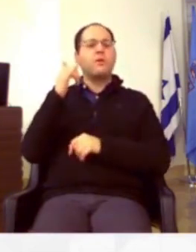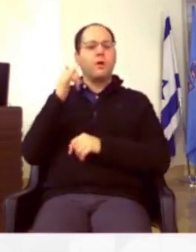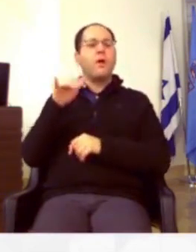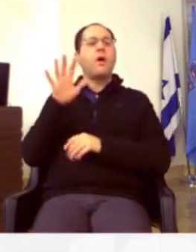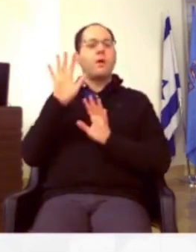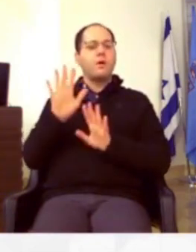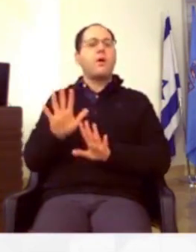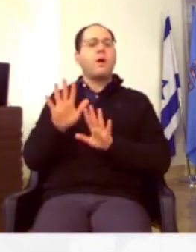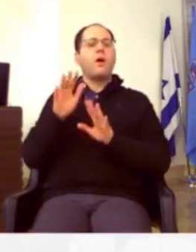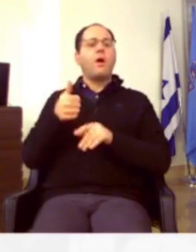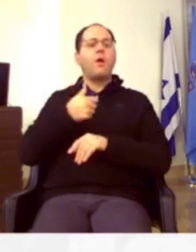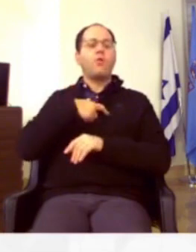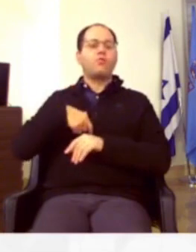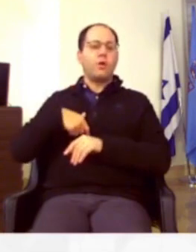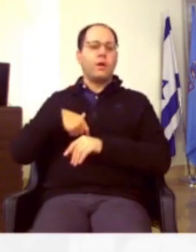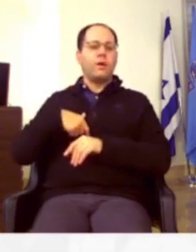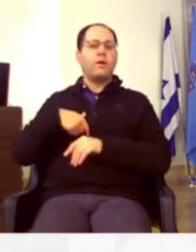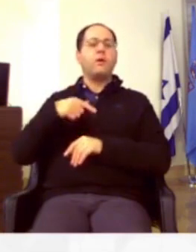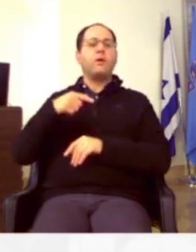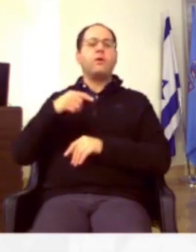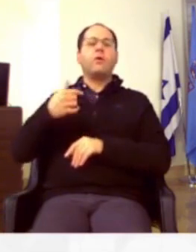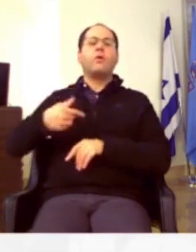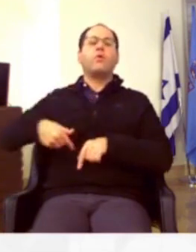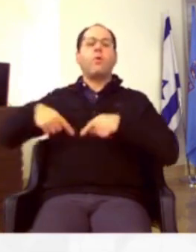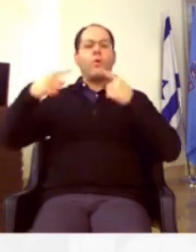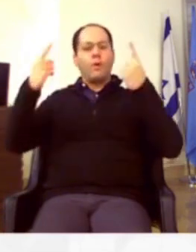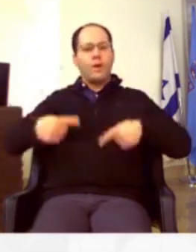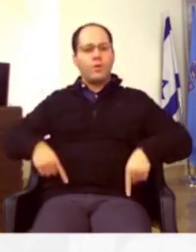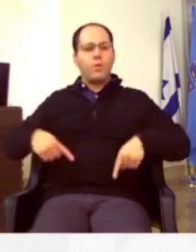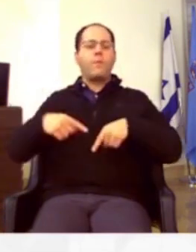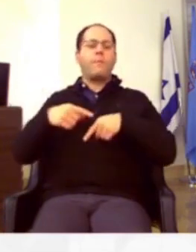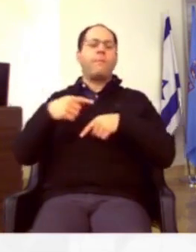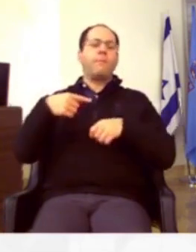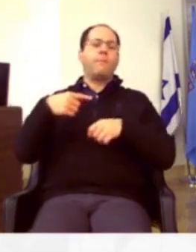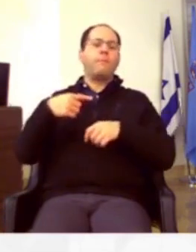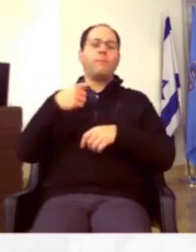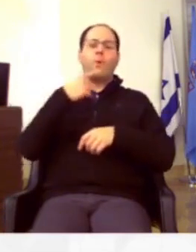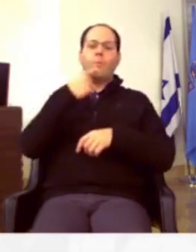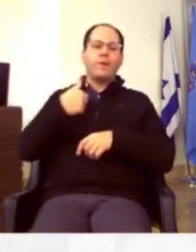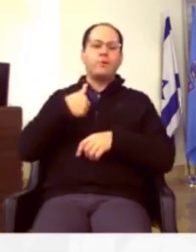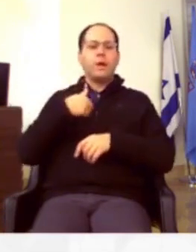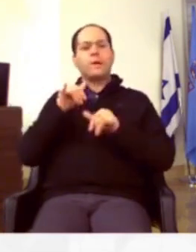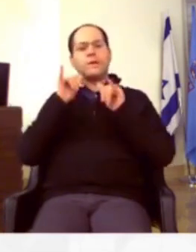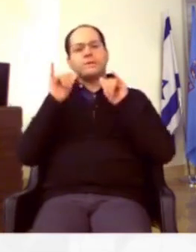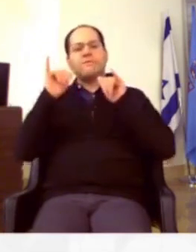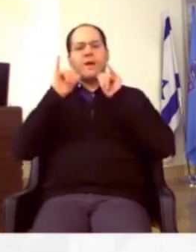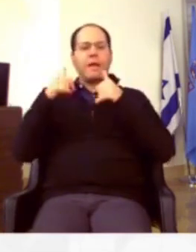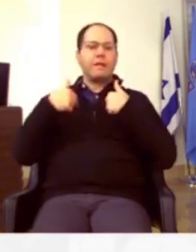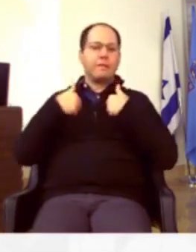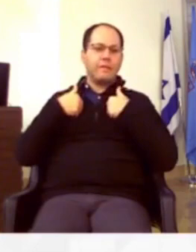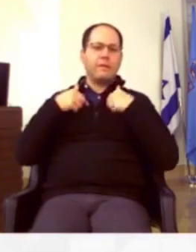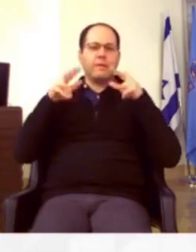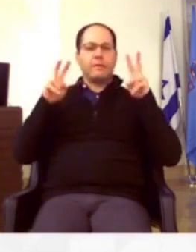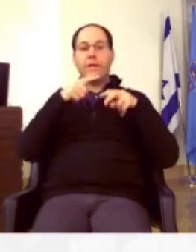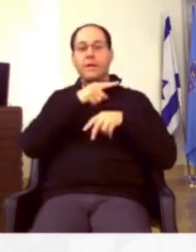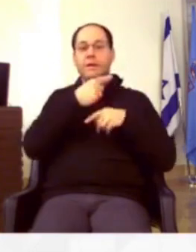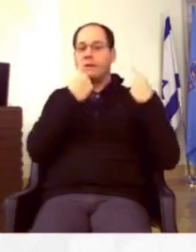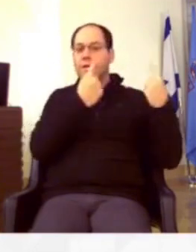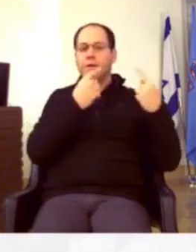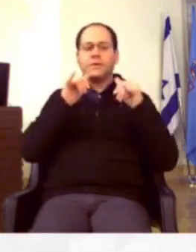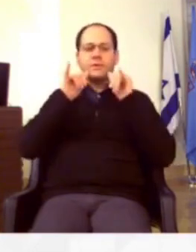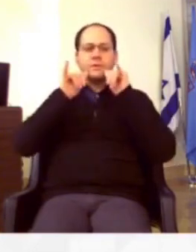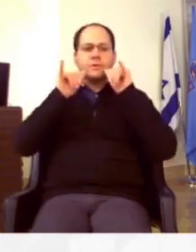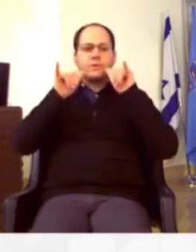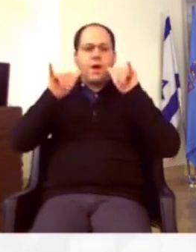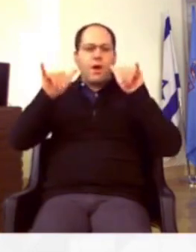כן, ככה ראש העיר, זאת שכל היום מכנה אותי, בצפחנית, צעקנית, צרכה